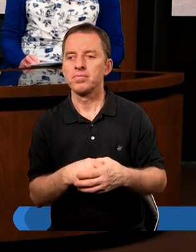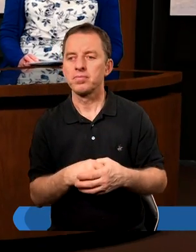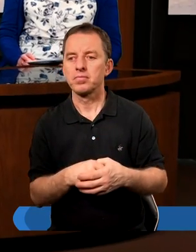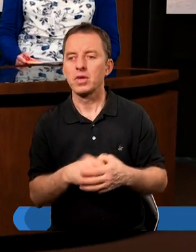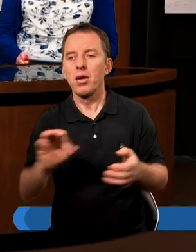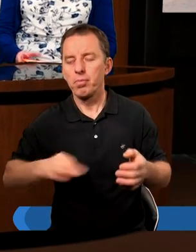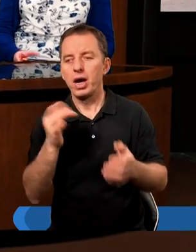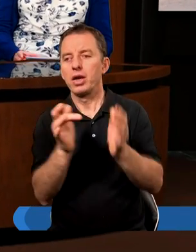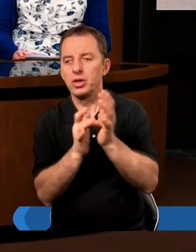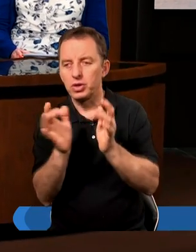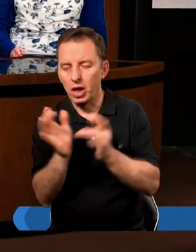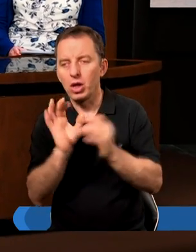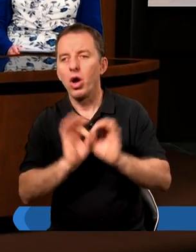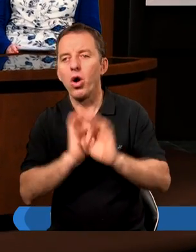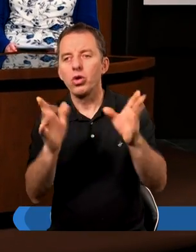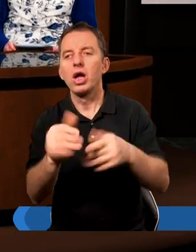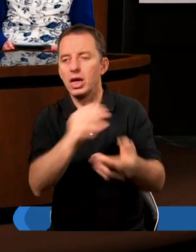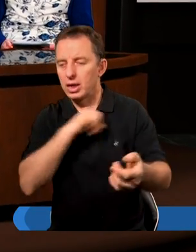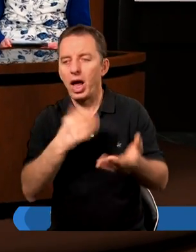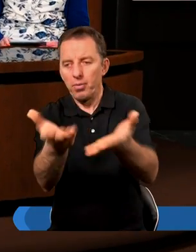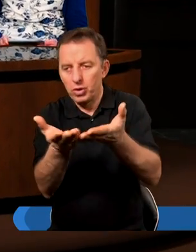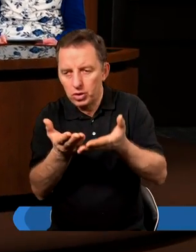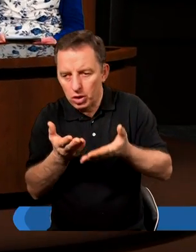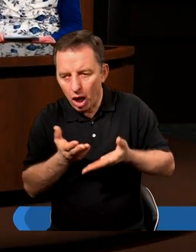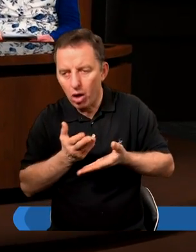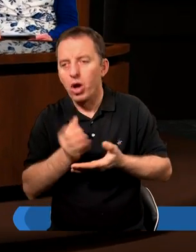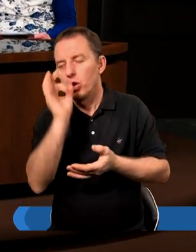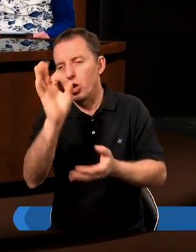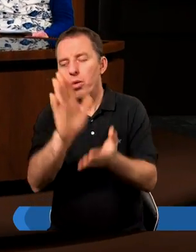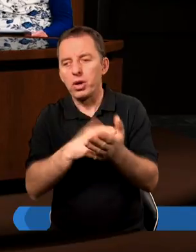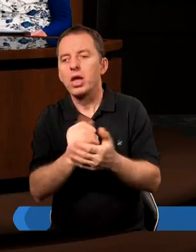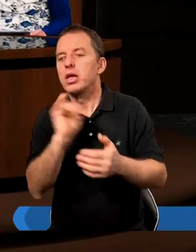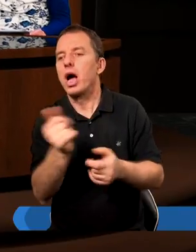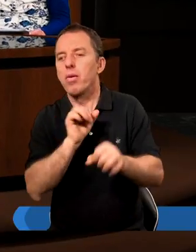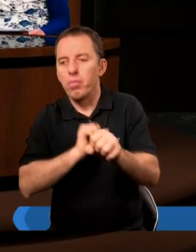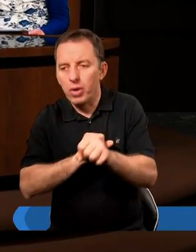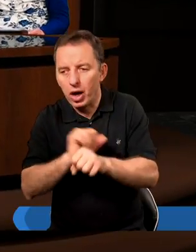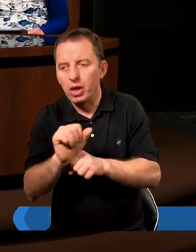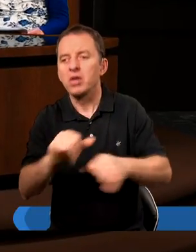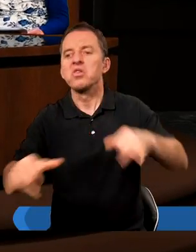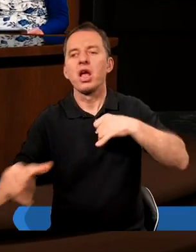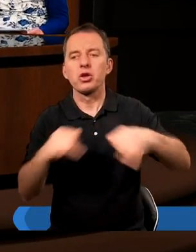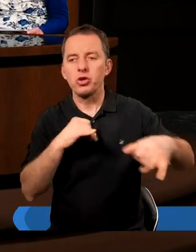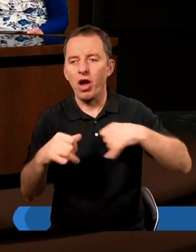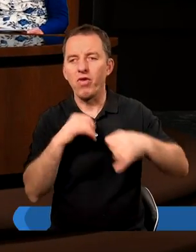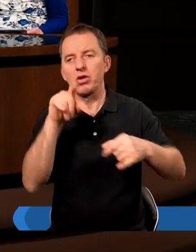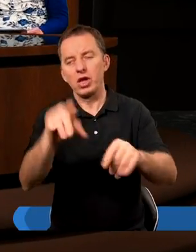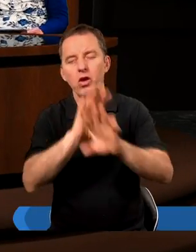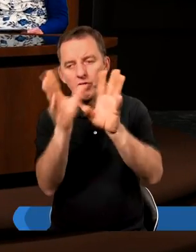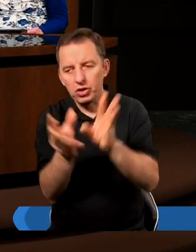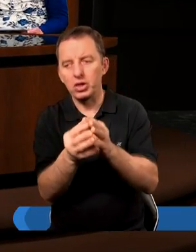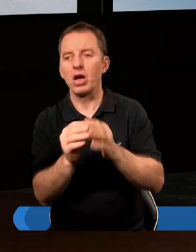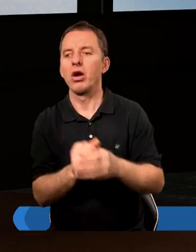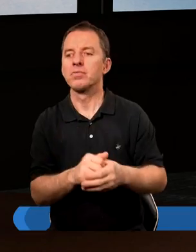Pan Jezus oczywiście sam dał bardzo dobry przykład tego, jakim być szafarzem, jeżeli użyjemy tego